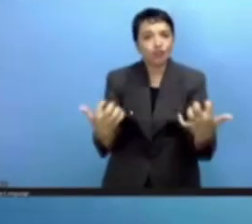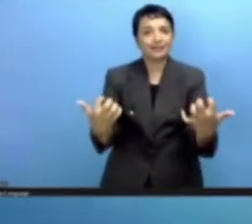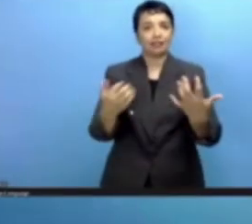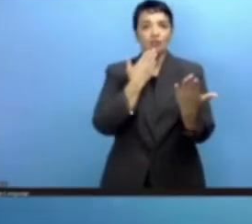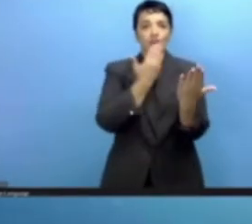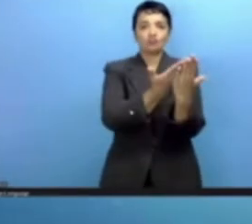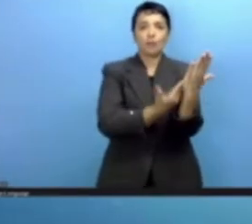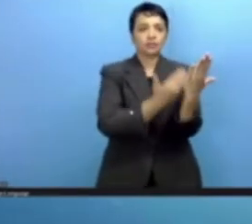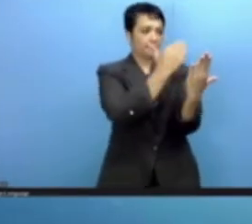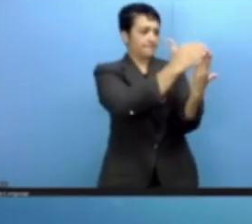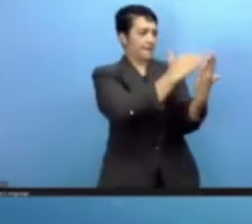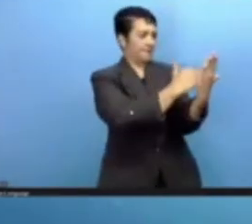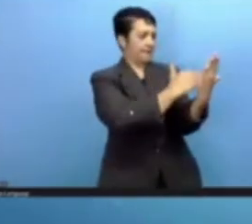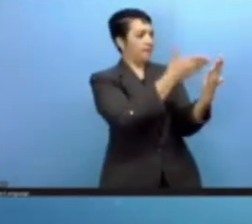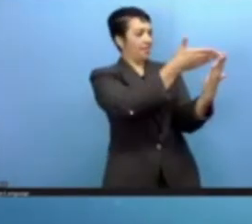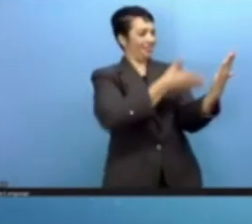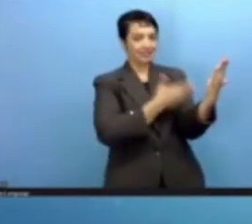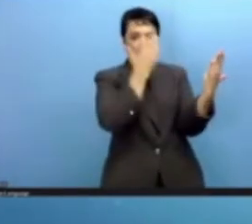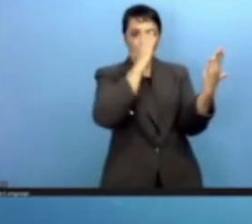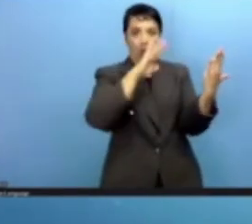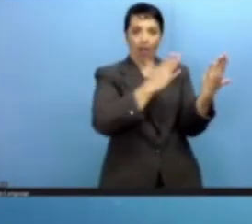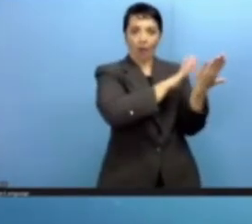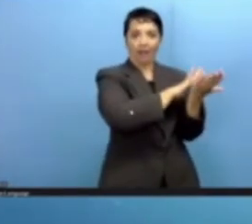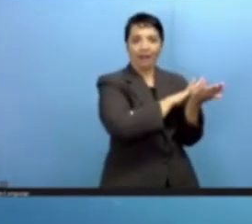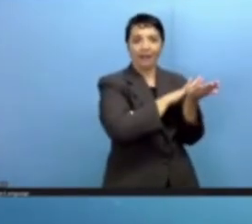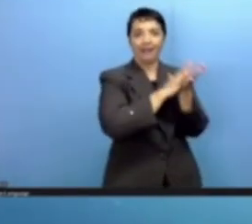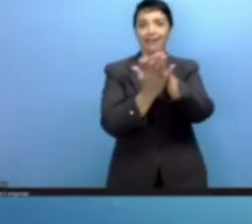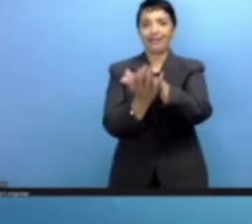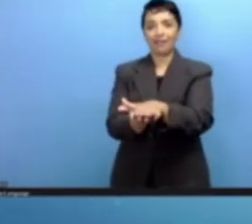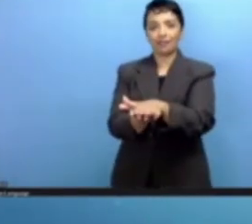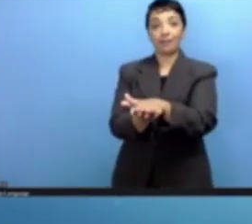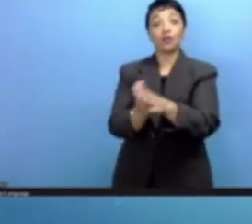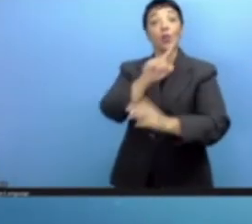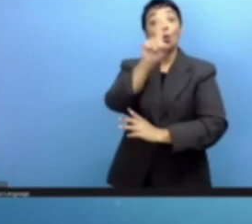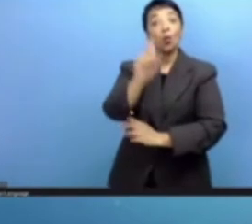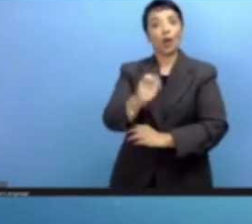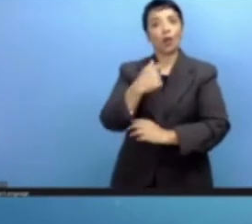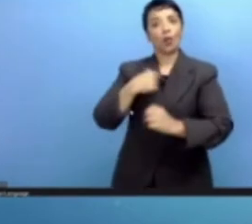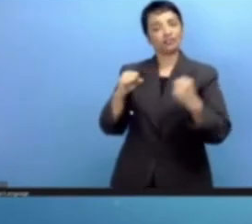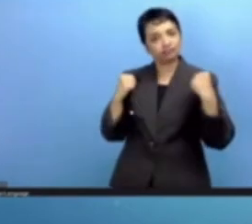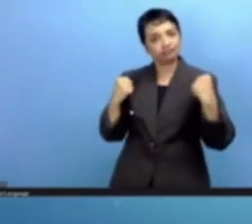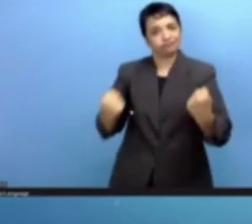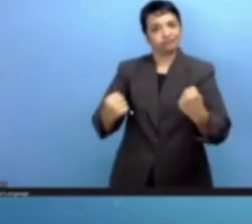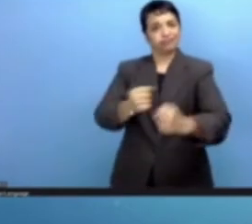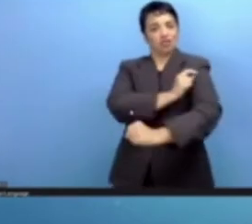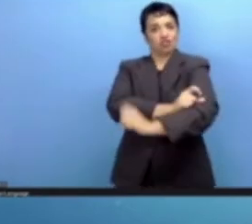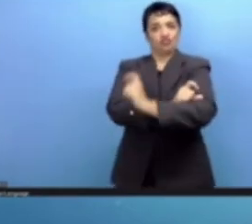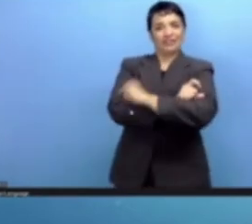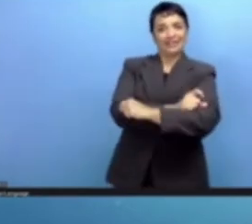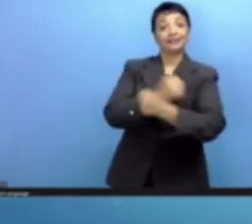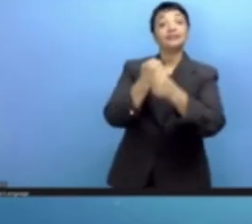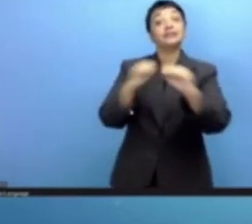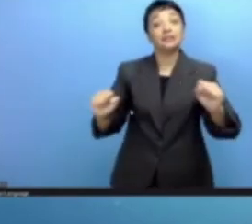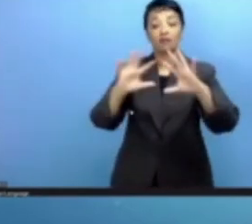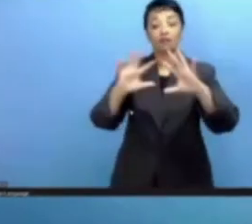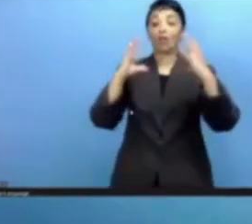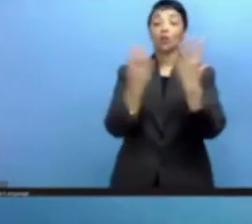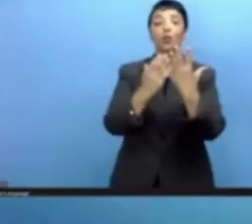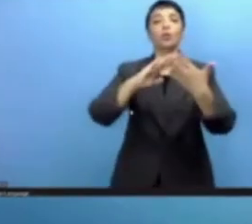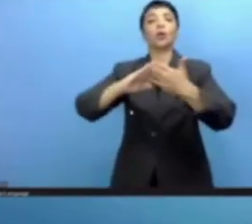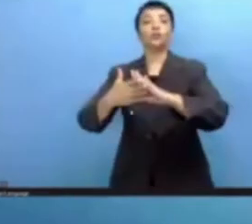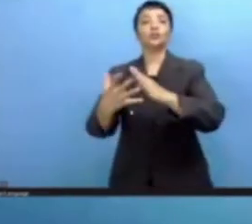ومقترحات عملية وقابلة للتنفيذ حتى نتمكن من خلق المجتمع